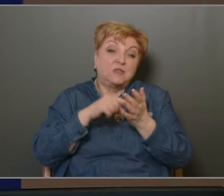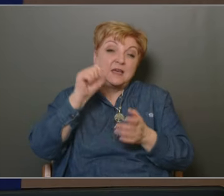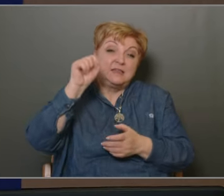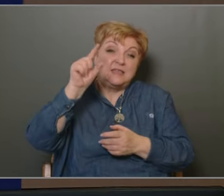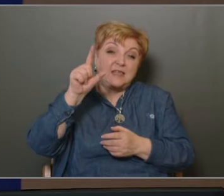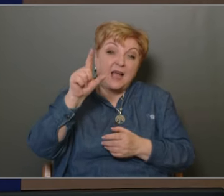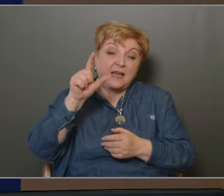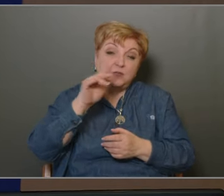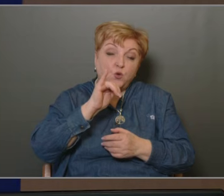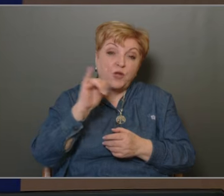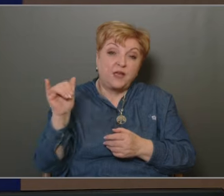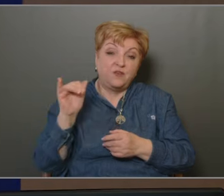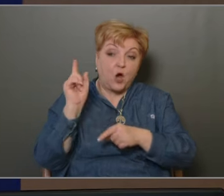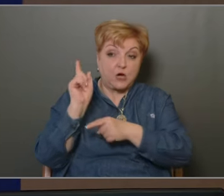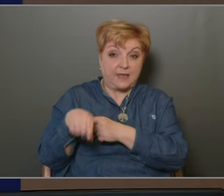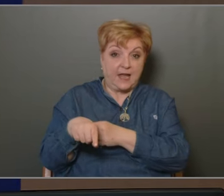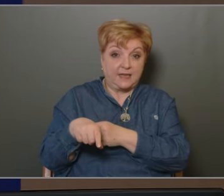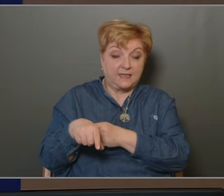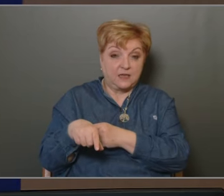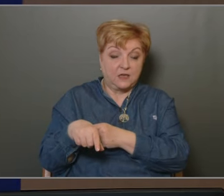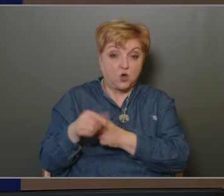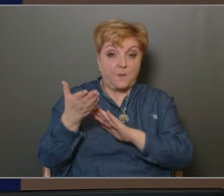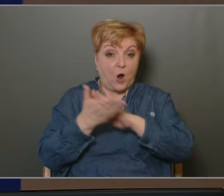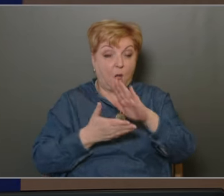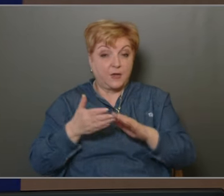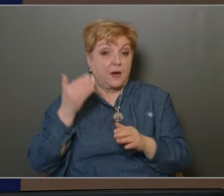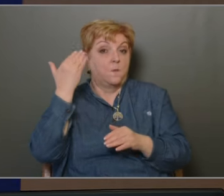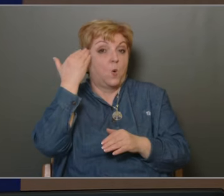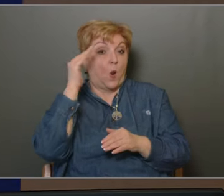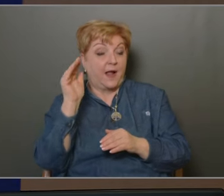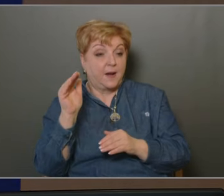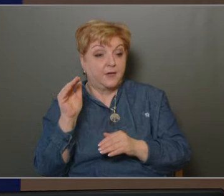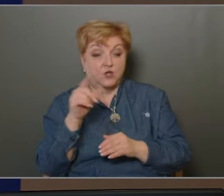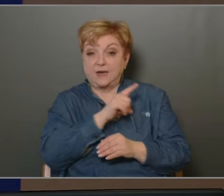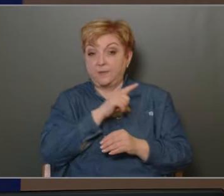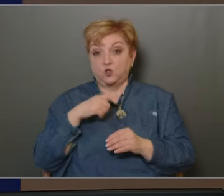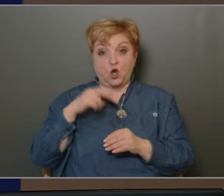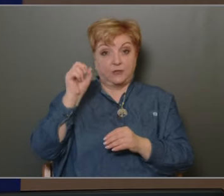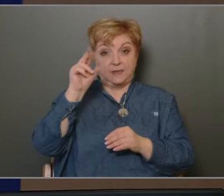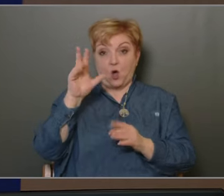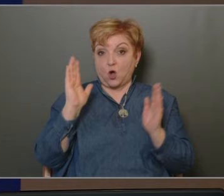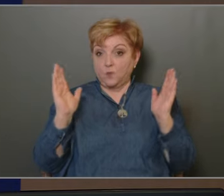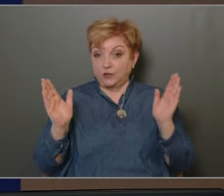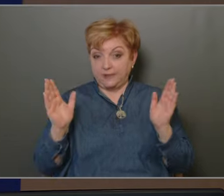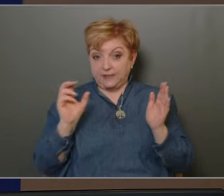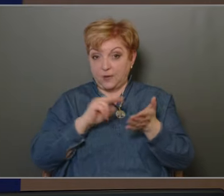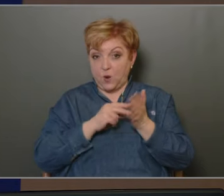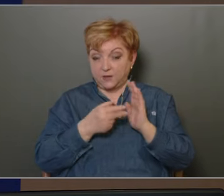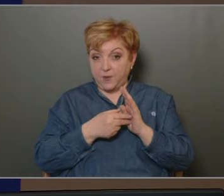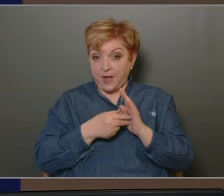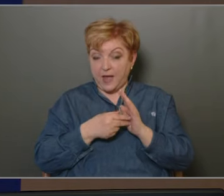a rendelkezés, ami alapján a polgármestert nem csak a 13. kerületben, hanem a